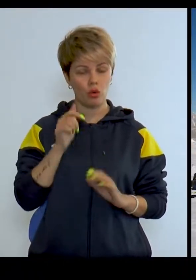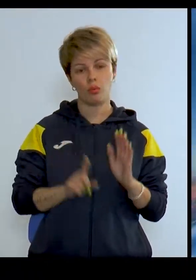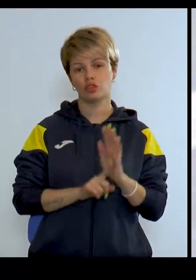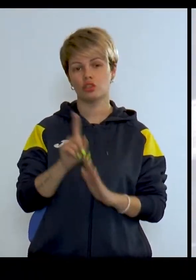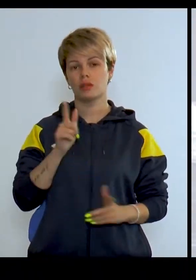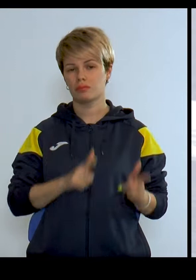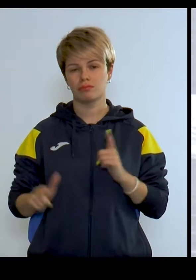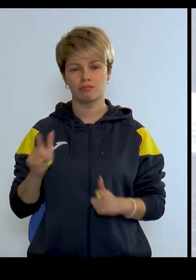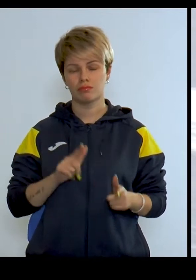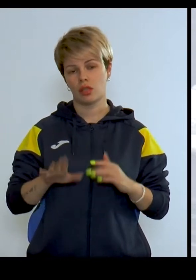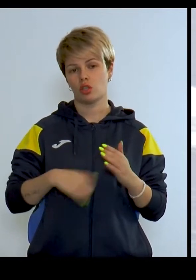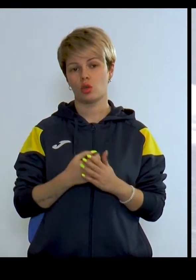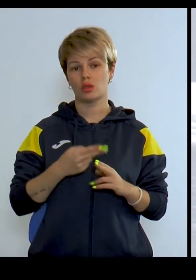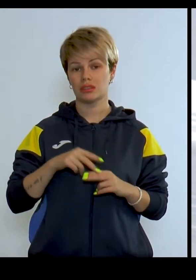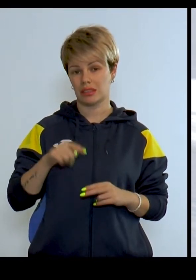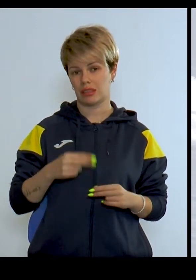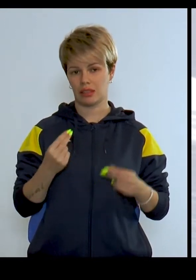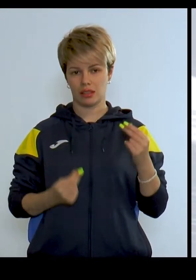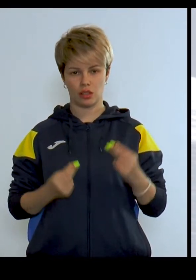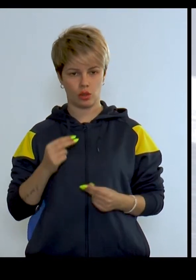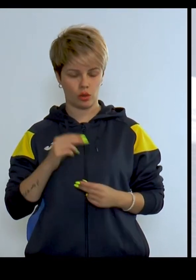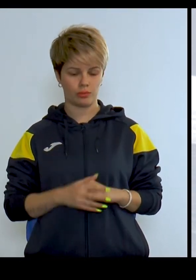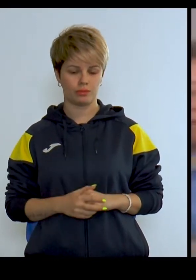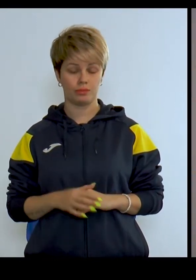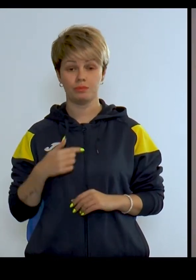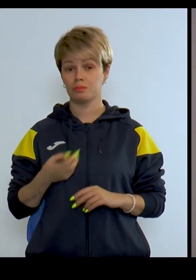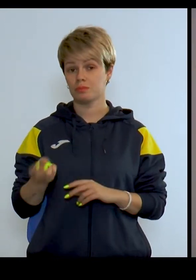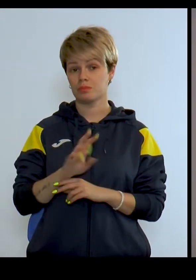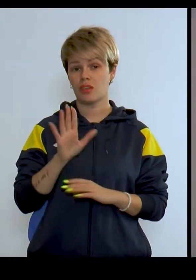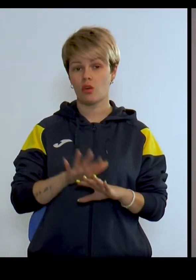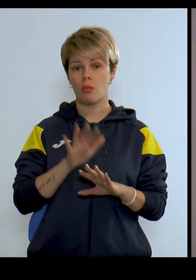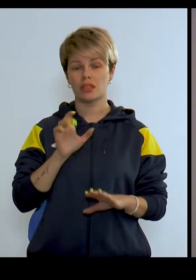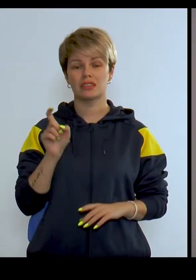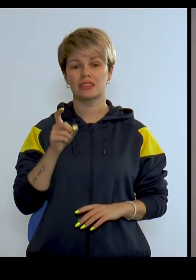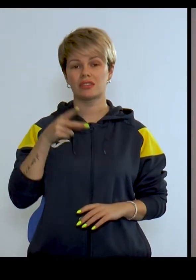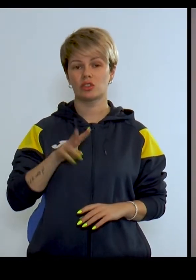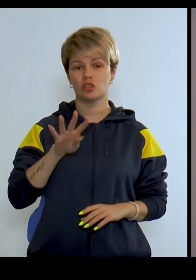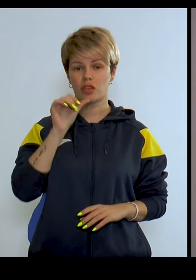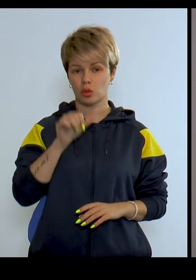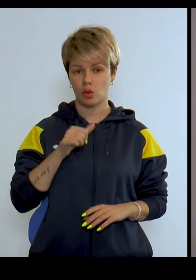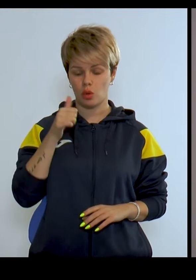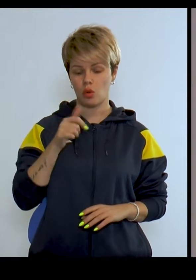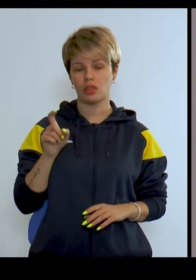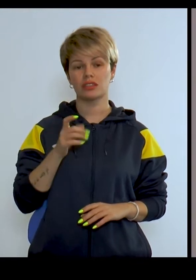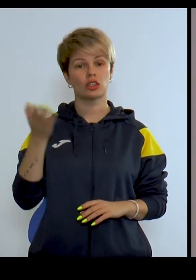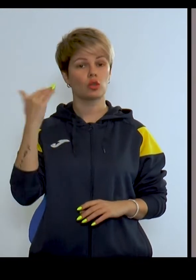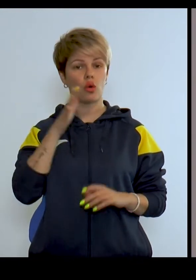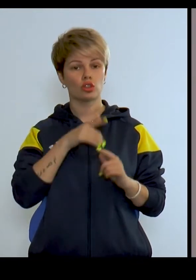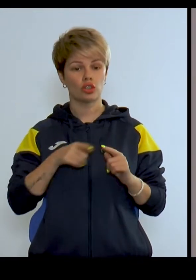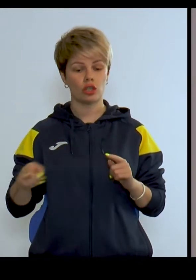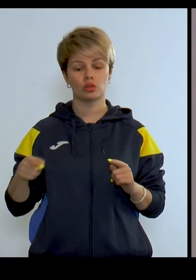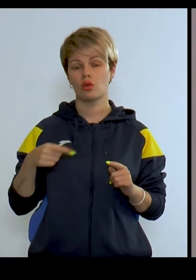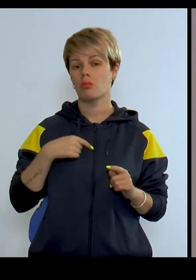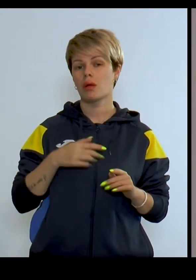почали прицільно готуватися до цих ігор Я прийшла в команду з 2004 року і з того